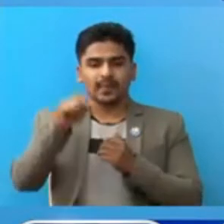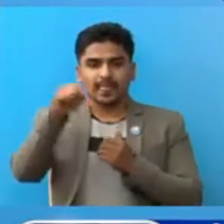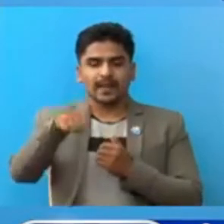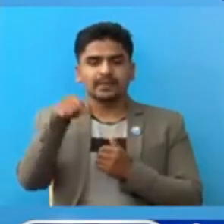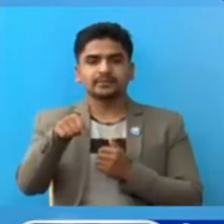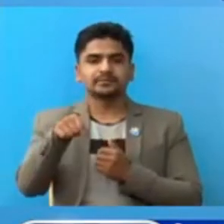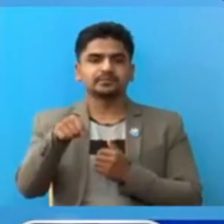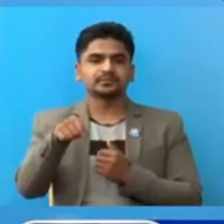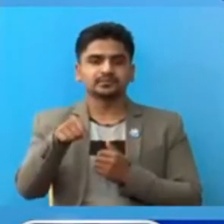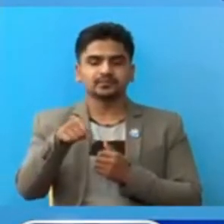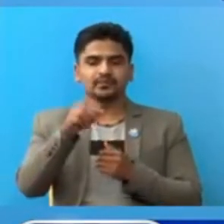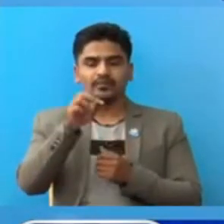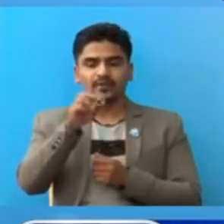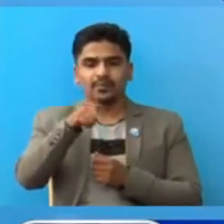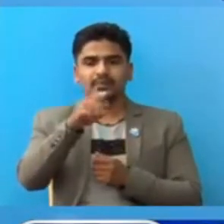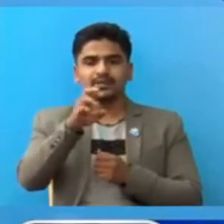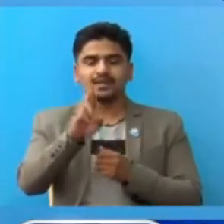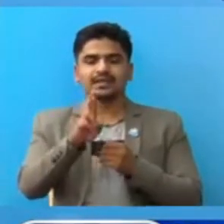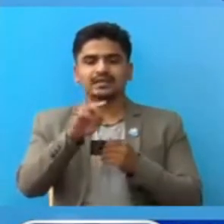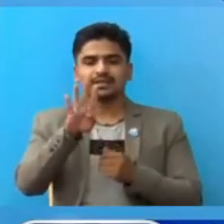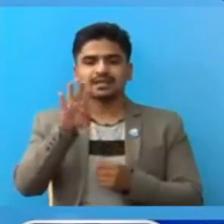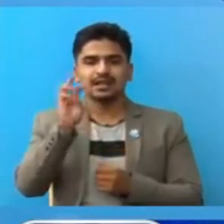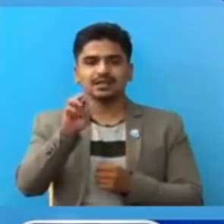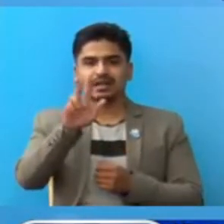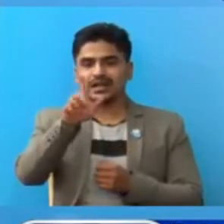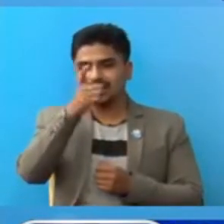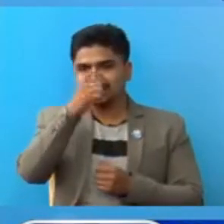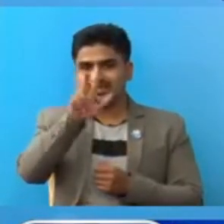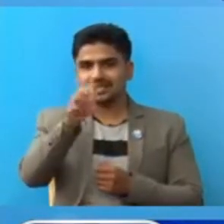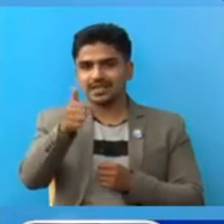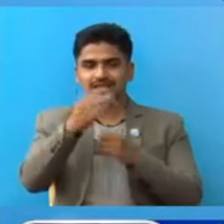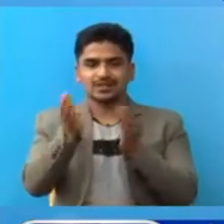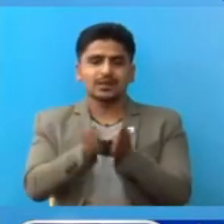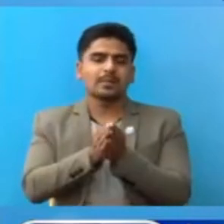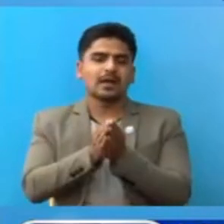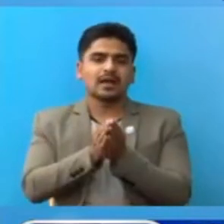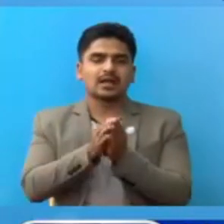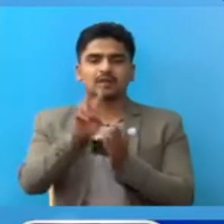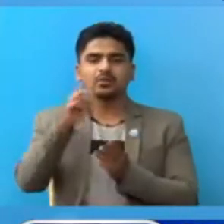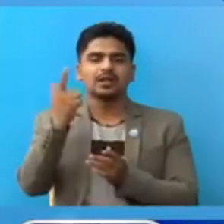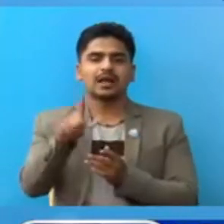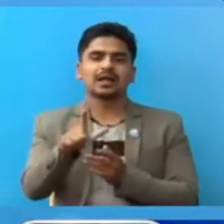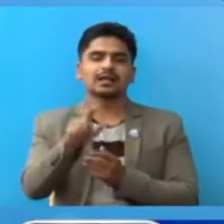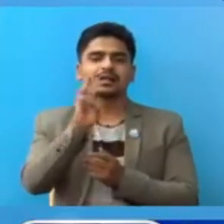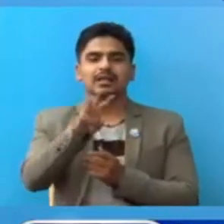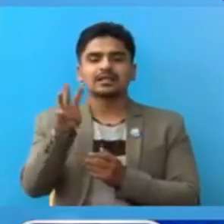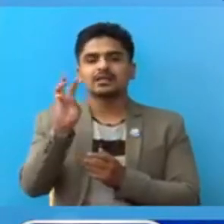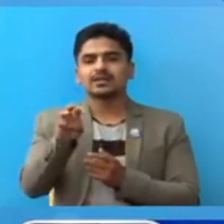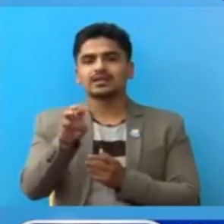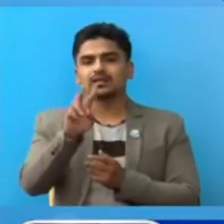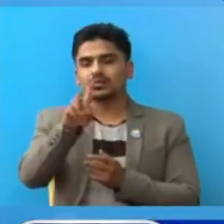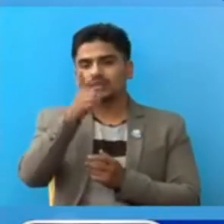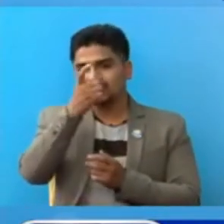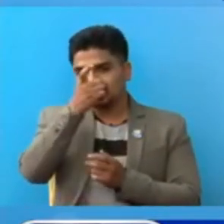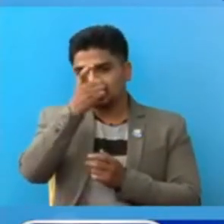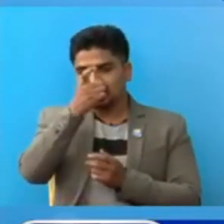आजको आटी पीसीयार 4,086 गरी जम मां 2,33,027